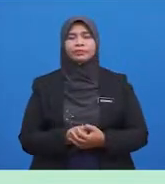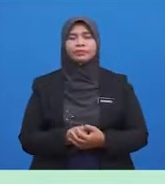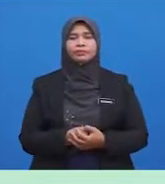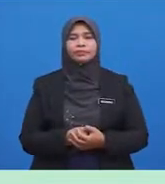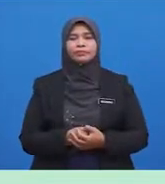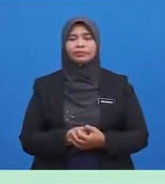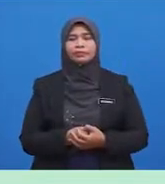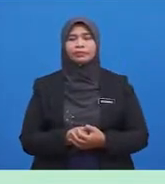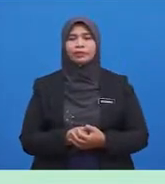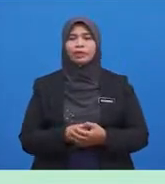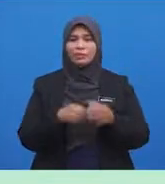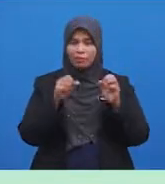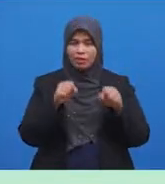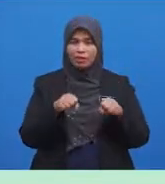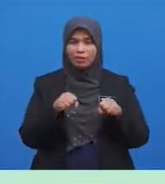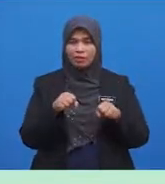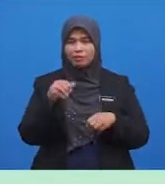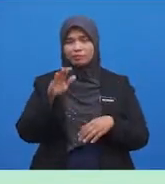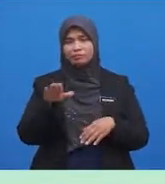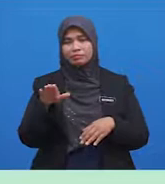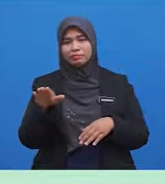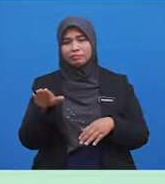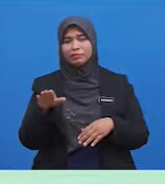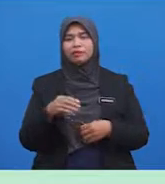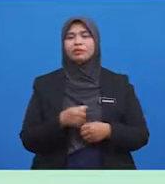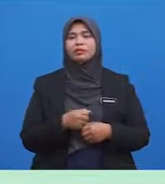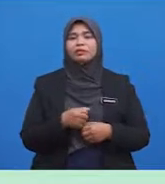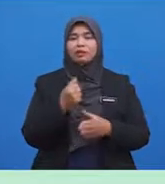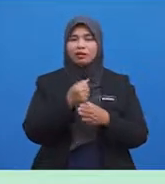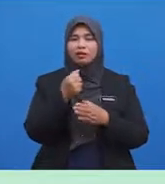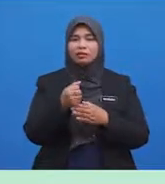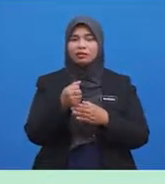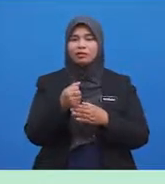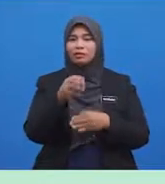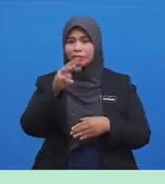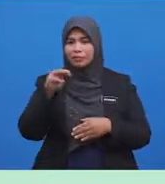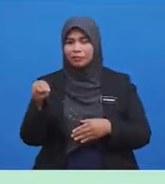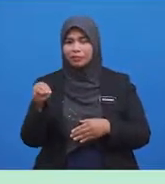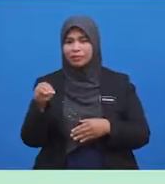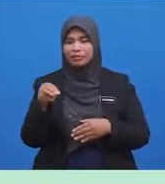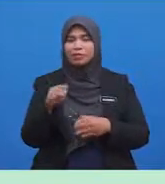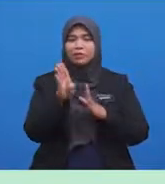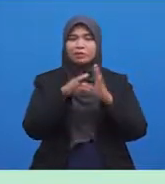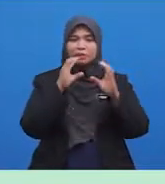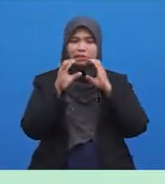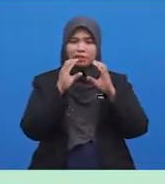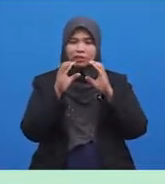Boleh Adik-adik Ataupun Murid-murid Bercakap